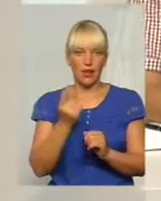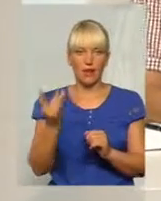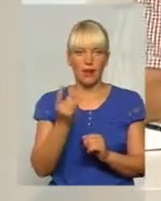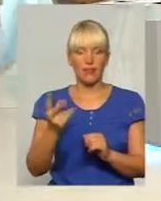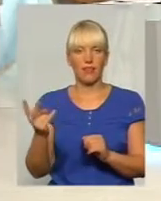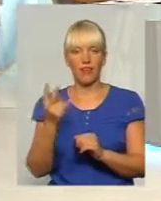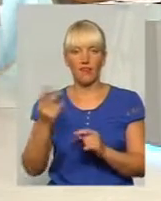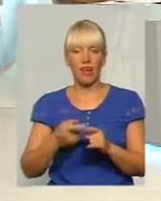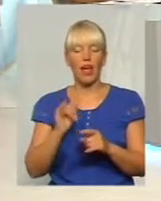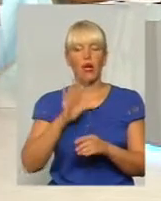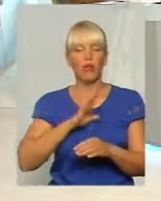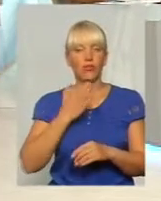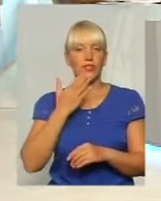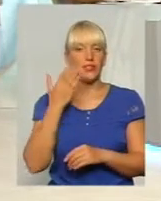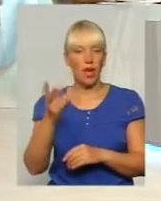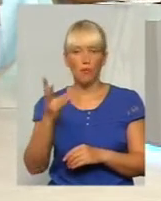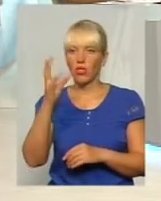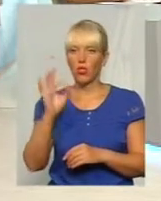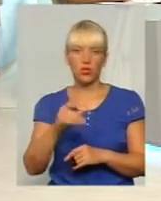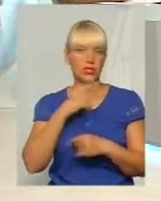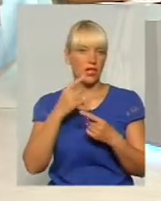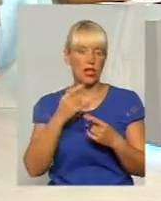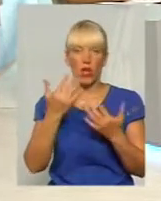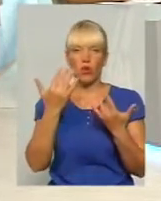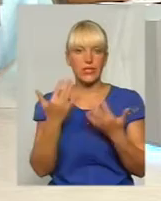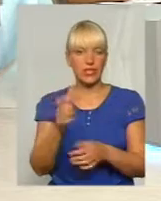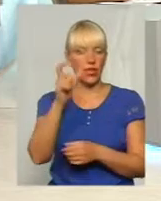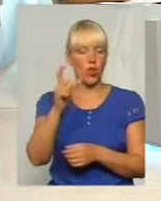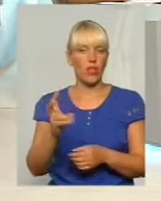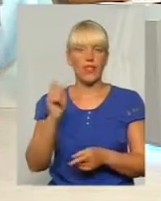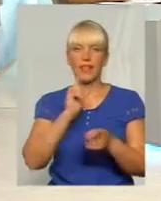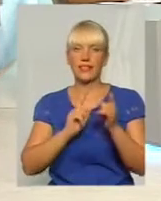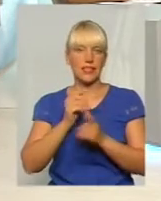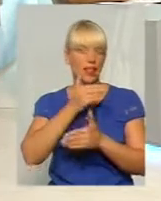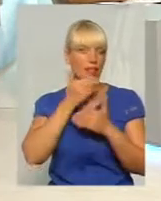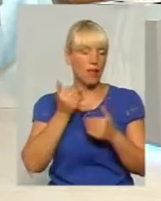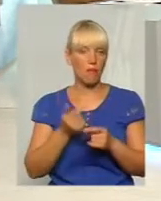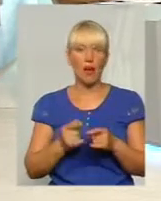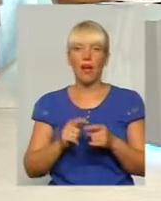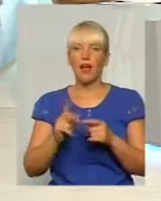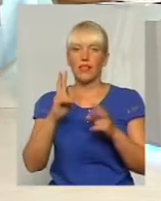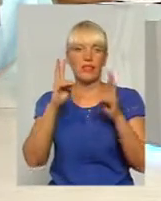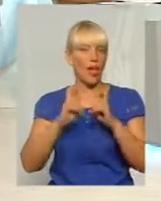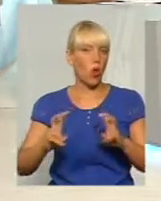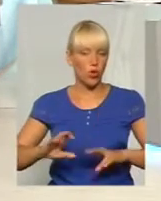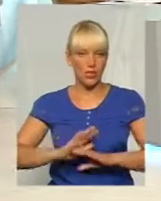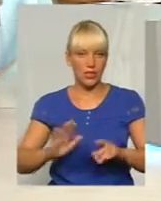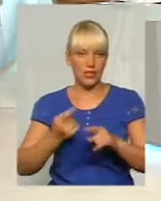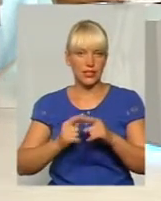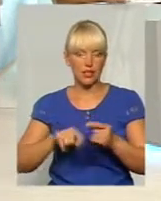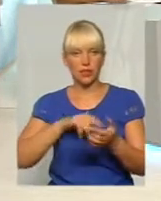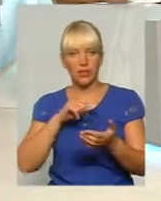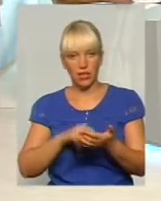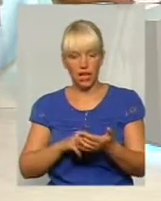давайте його не будемо розглядати, оскільки його немає сьогодні на сесії, разом з тим, що все одно розглянули ці запити. На